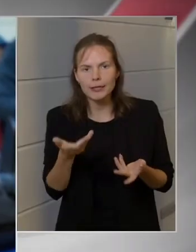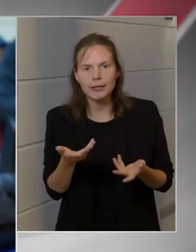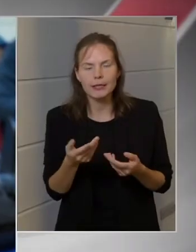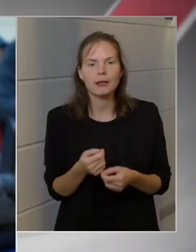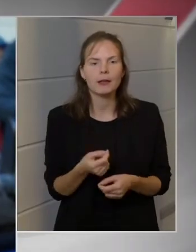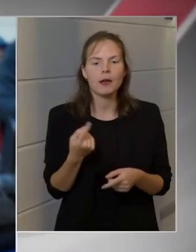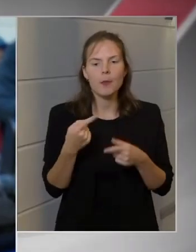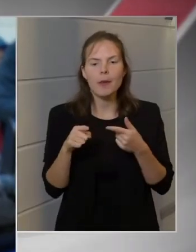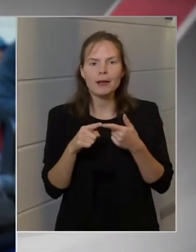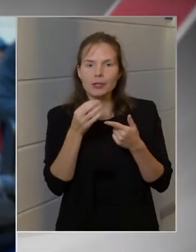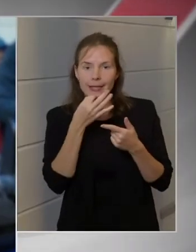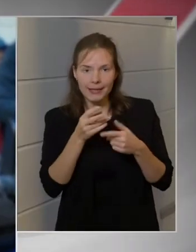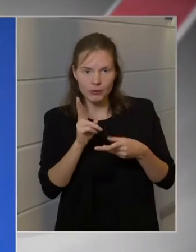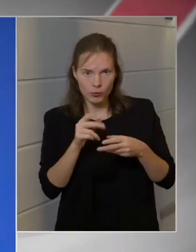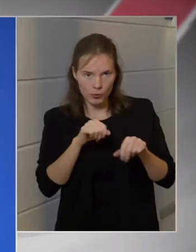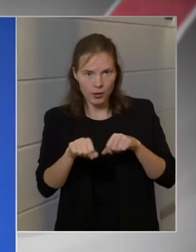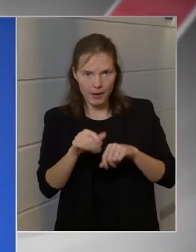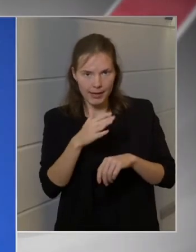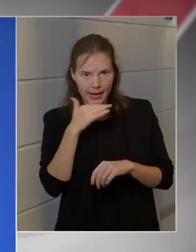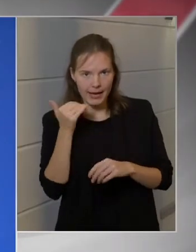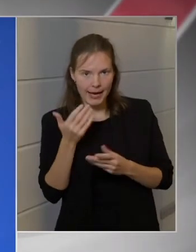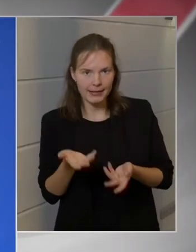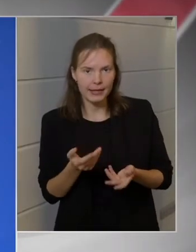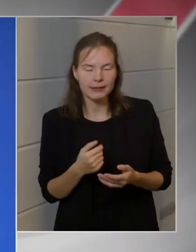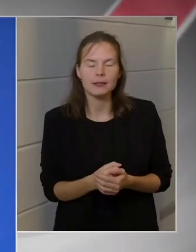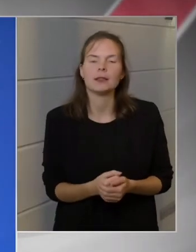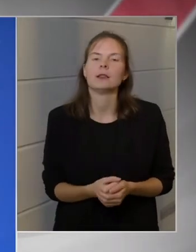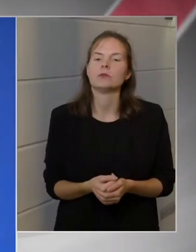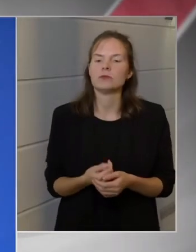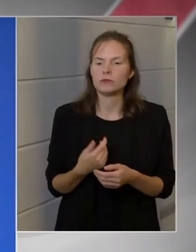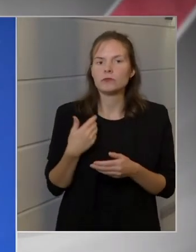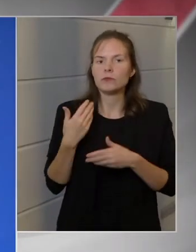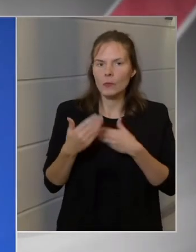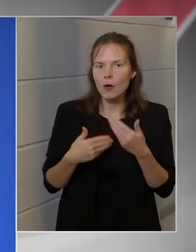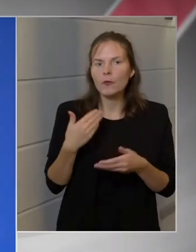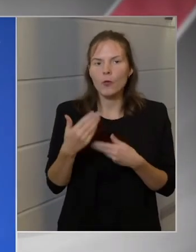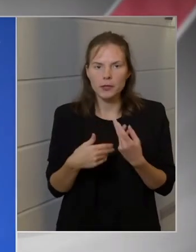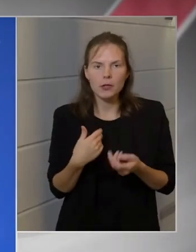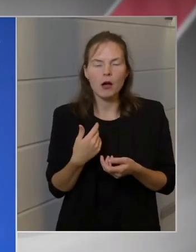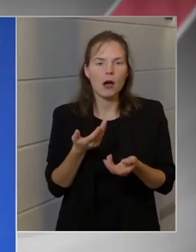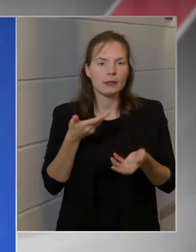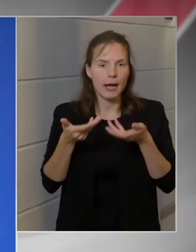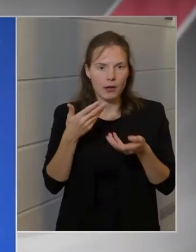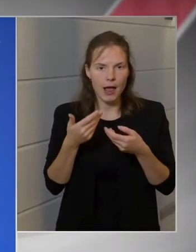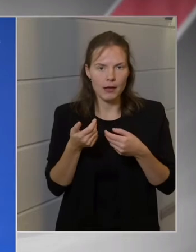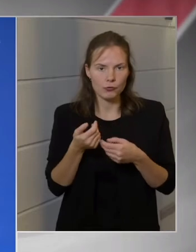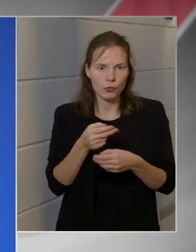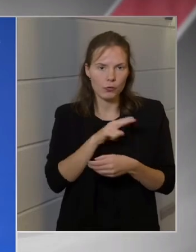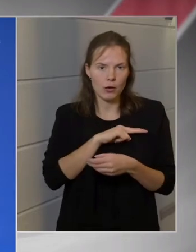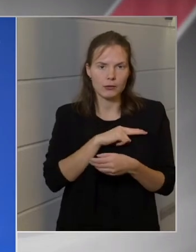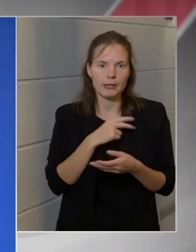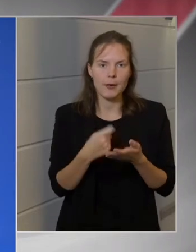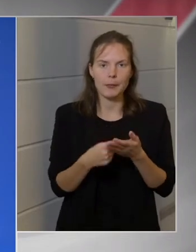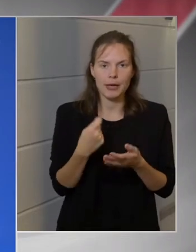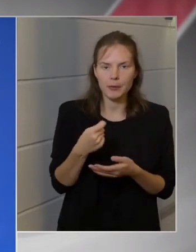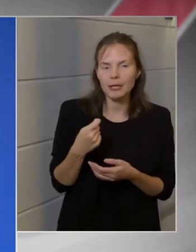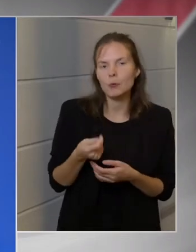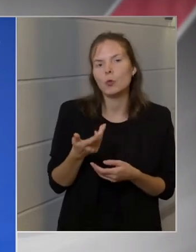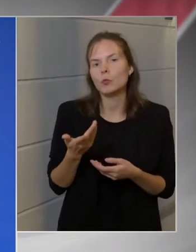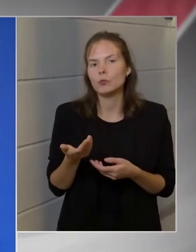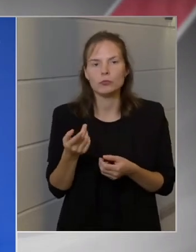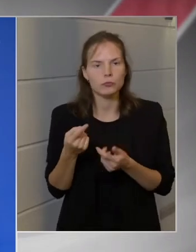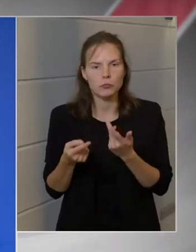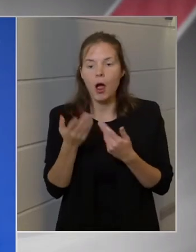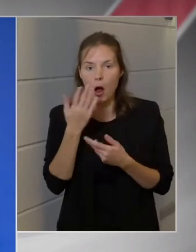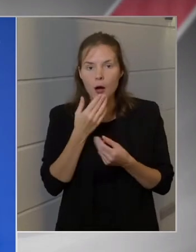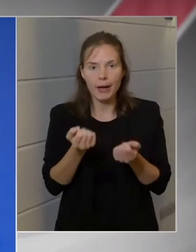illetve a másik kérdés, hogy elégedette a kormány? Hát folynak a tárgyalások garantált bérminimumról és a minimálbérről. És ha a megállapodás lesz,